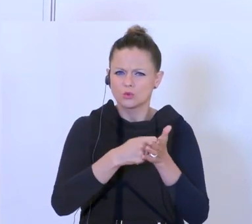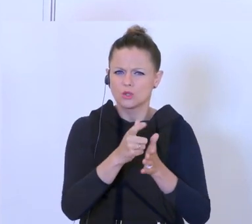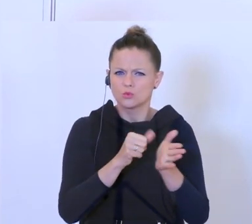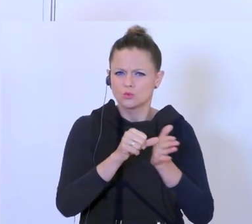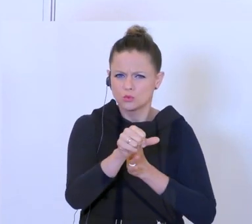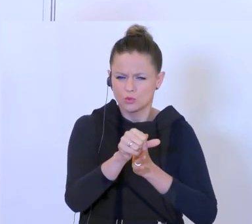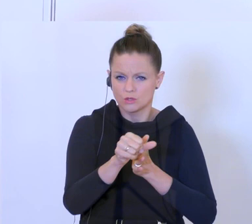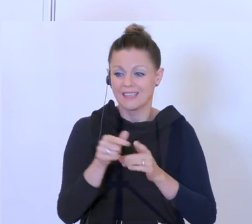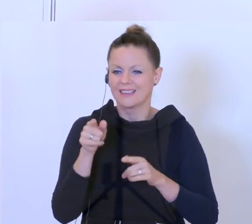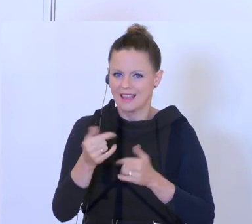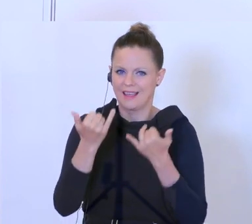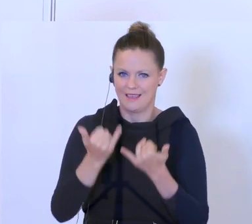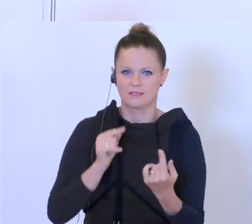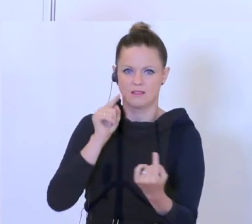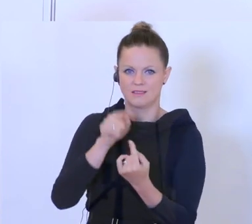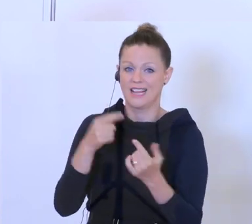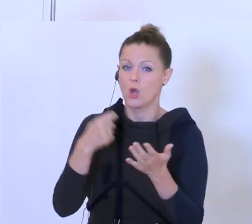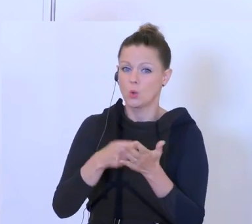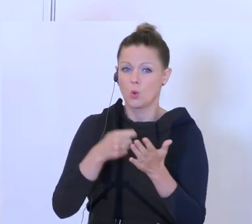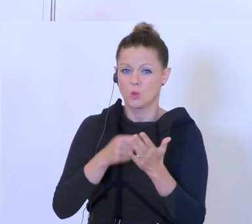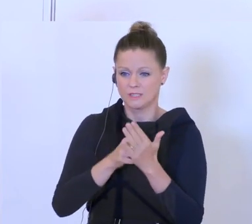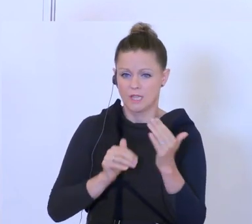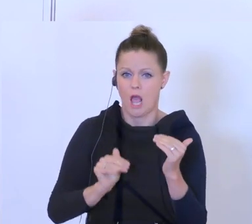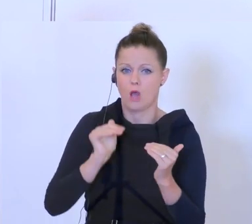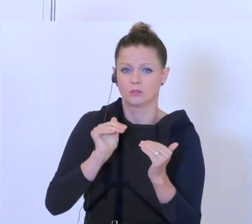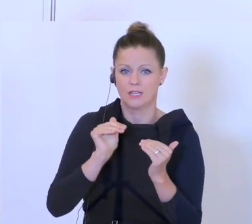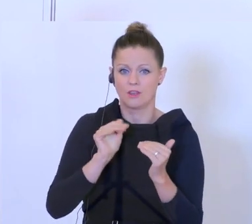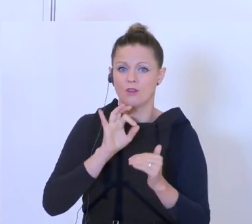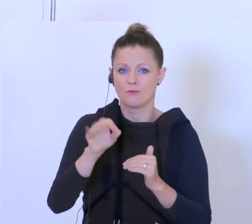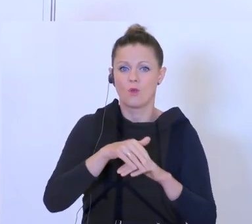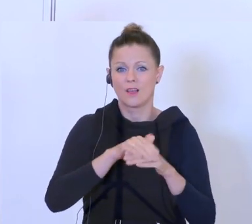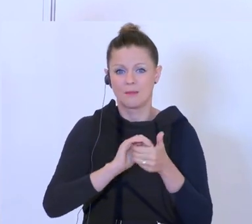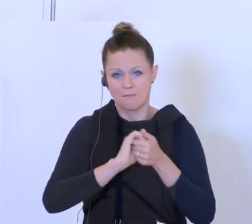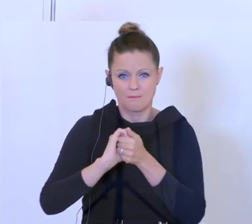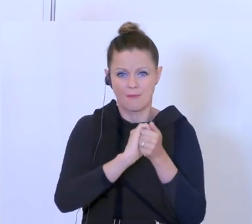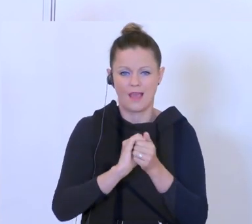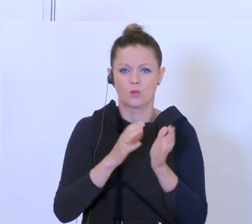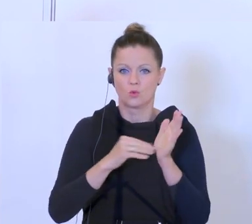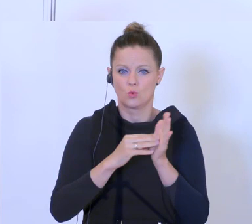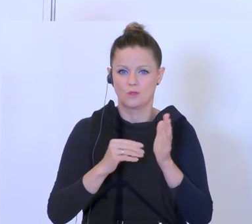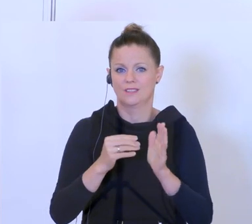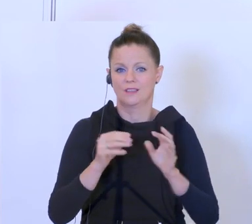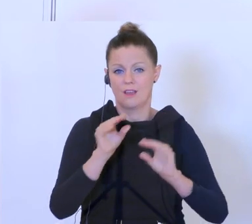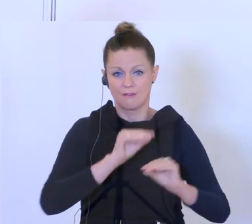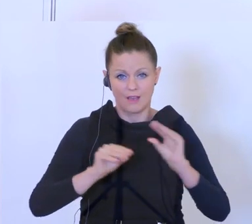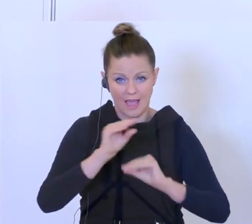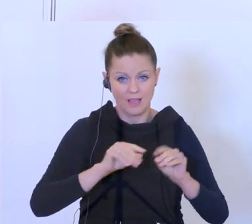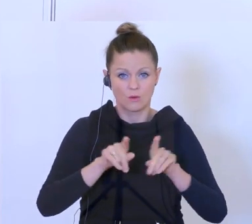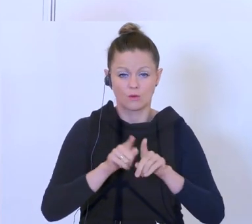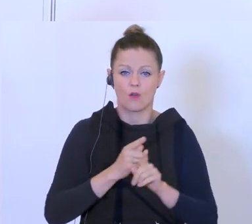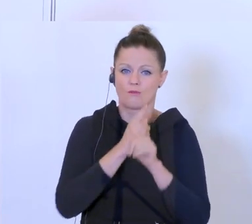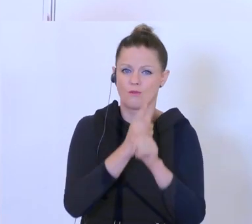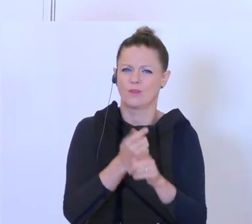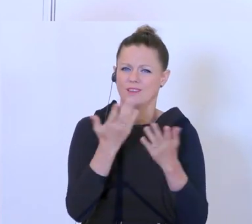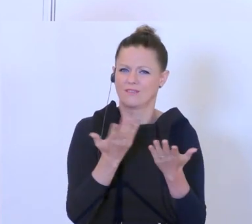einmal um Kostenabdeckungen. Kostenabdeckungen für die gemeinnützigen Vereine und in der Folge eben um,